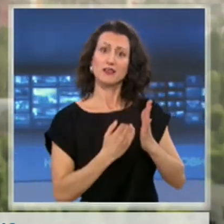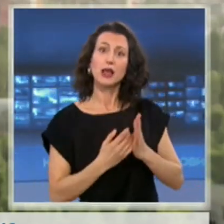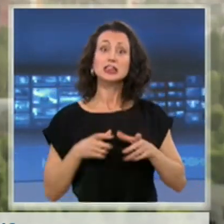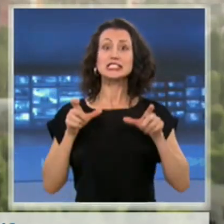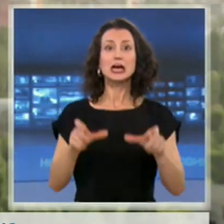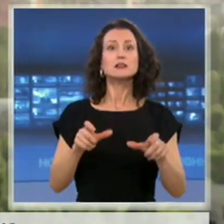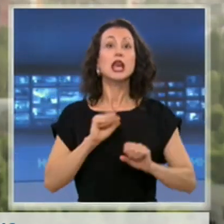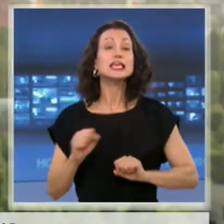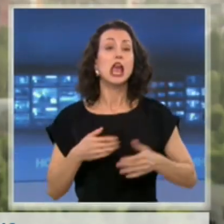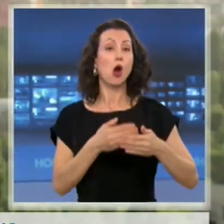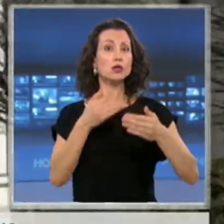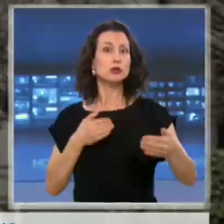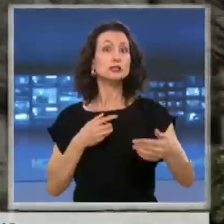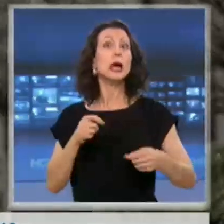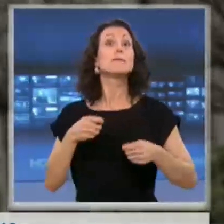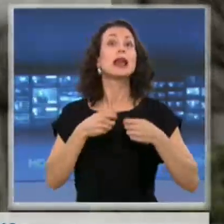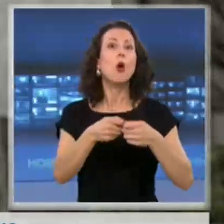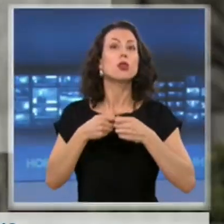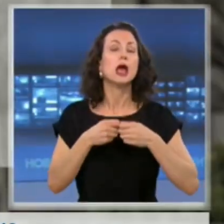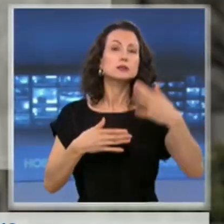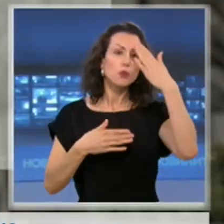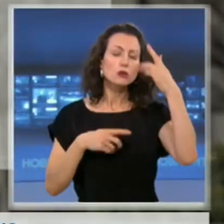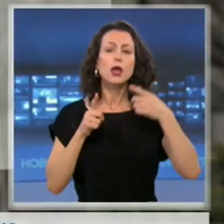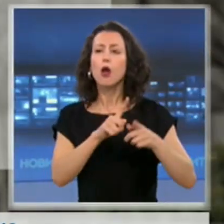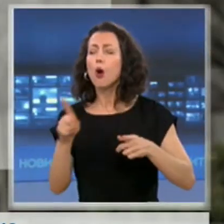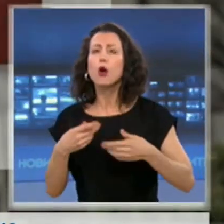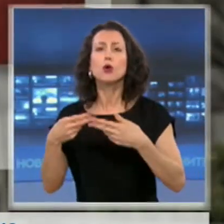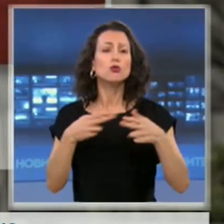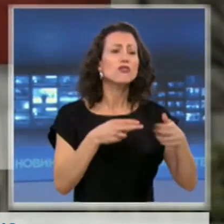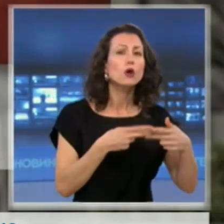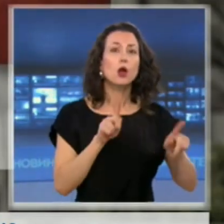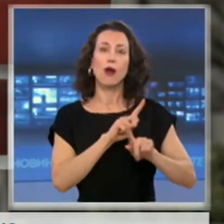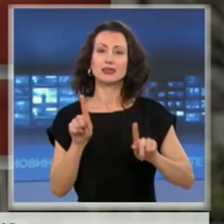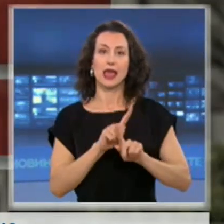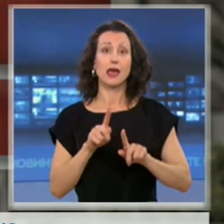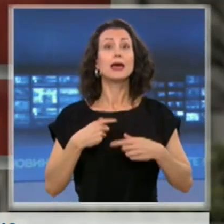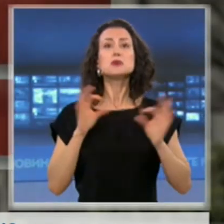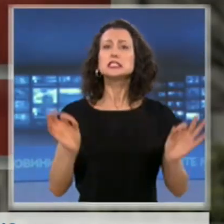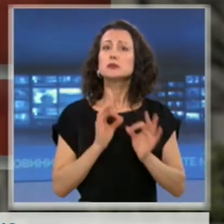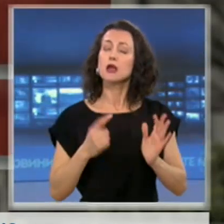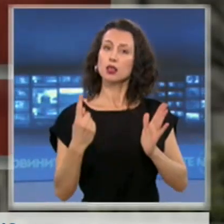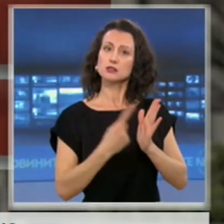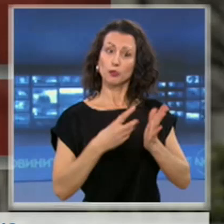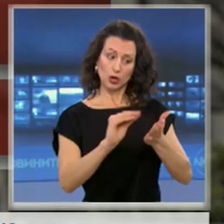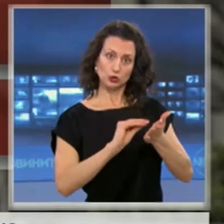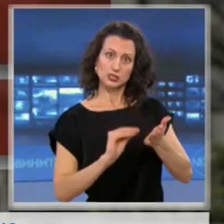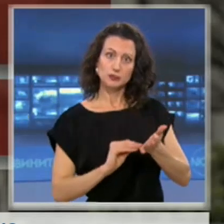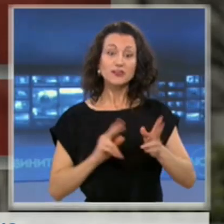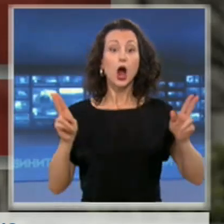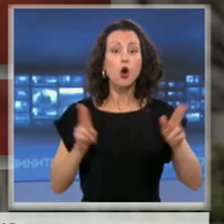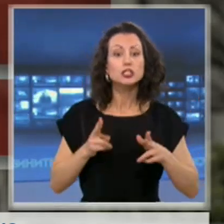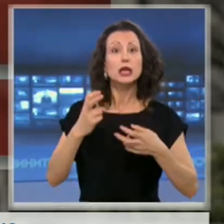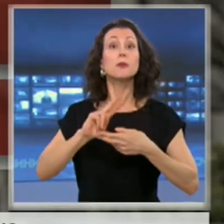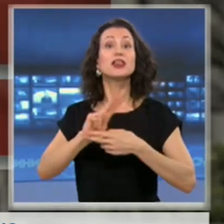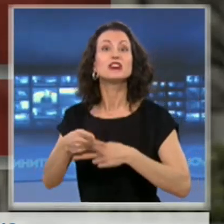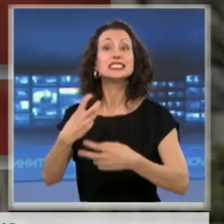както и кои обекти могат да бъдат отворени и кои не. Специална заповед разписва ограниченията при влизане и излизане от